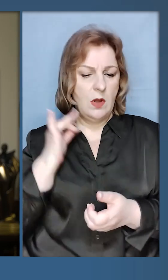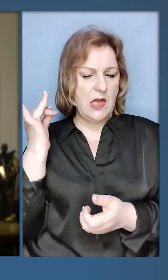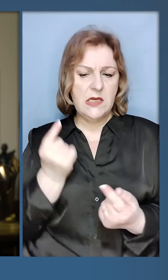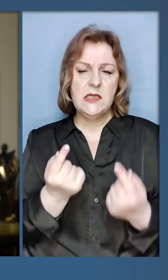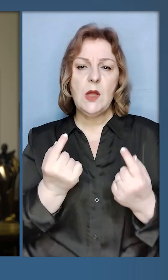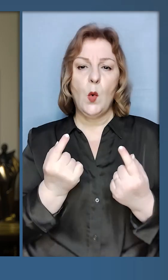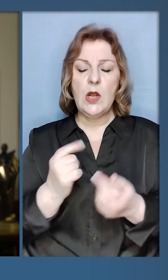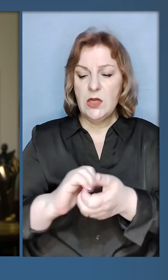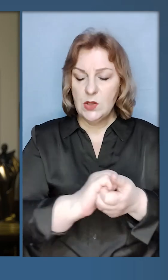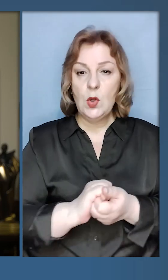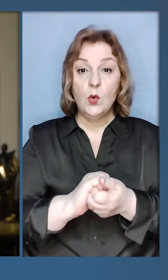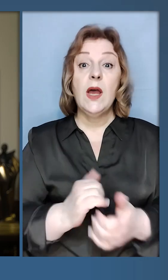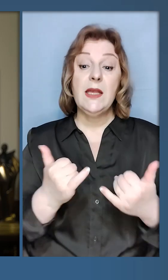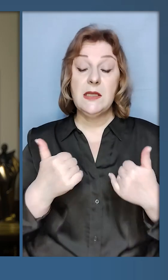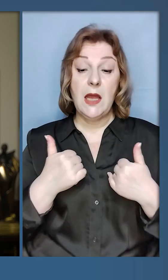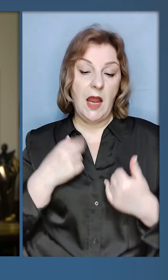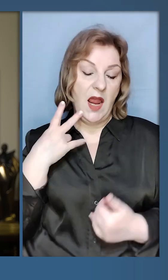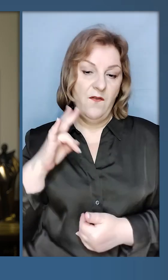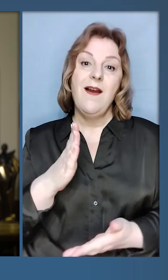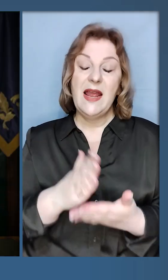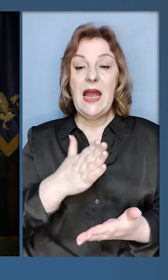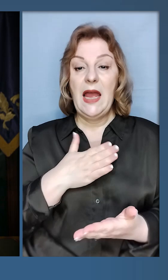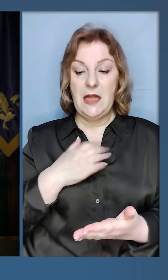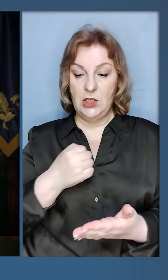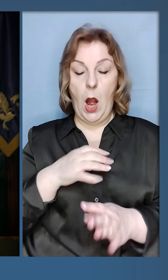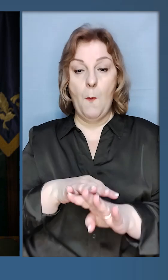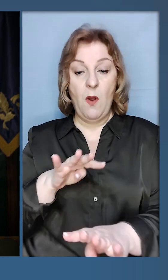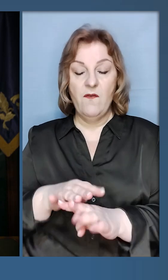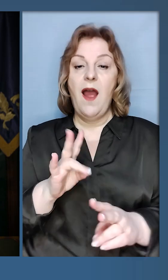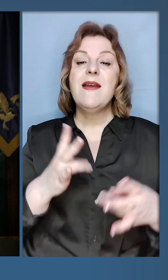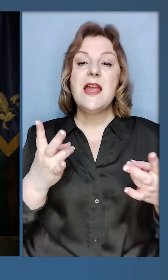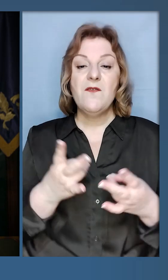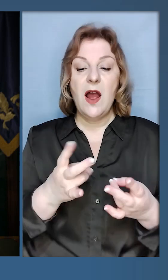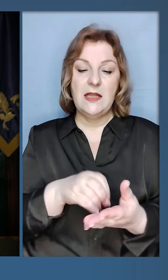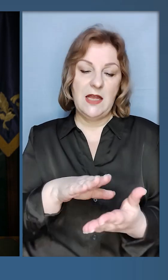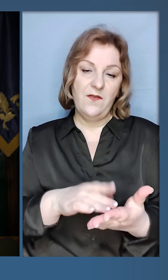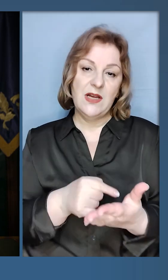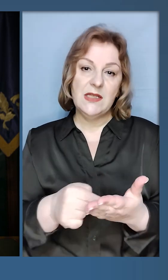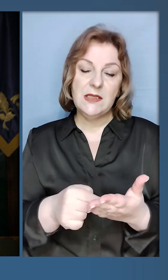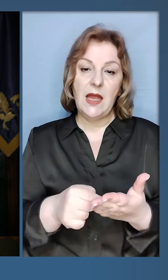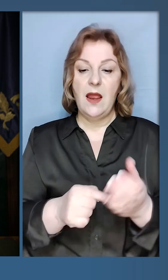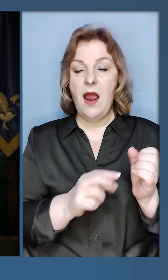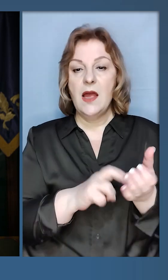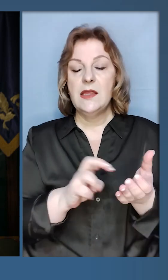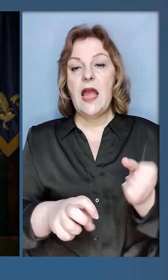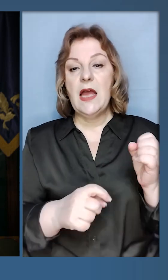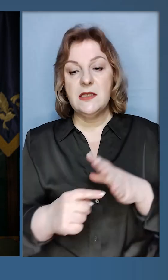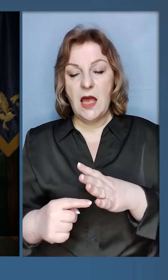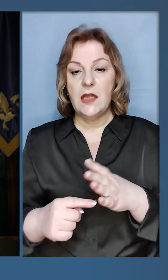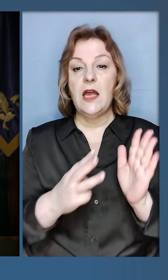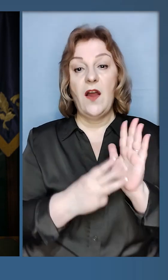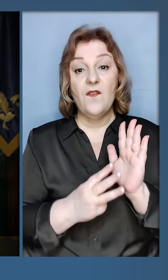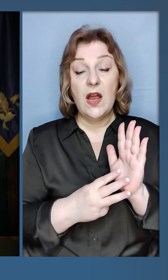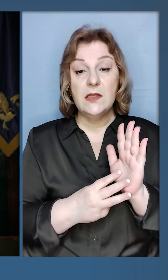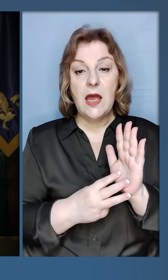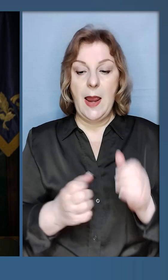за таку солідарність, історичну солідарність. Сьогодні, як завжди, є наші підрозділи, які варто відзначити.